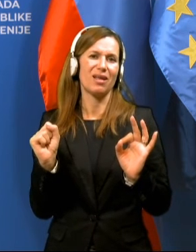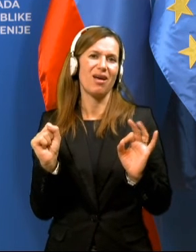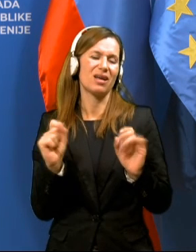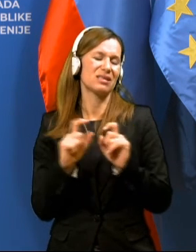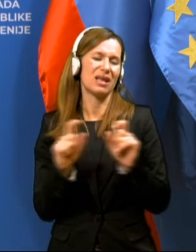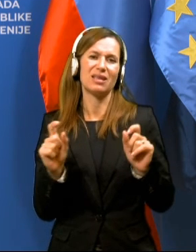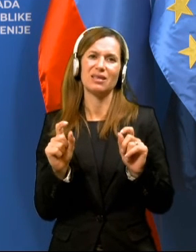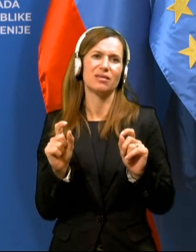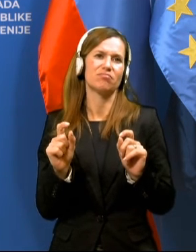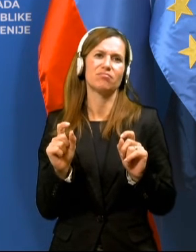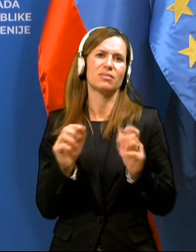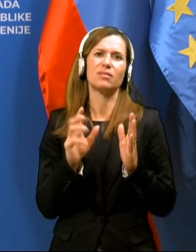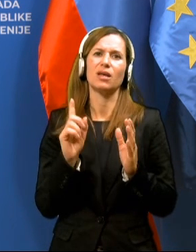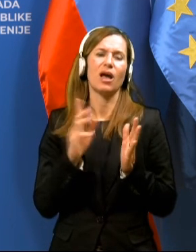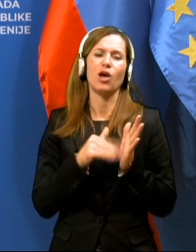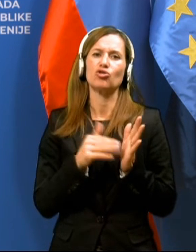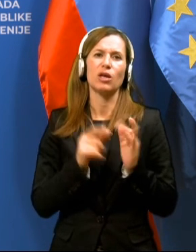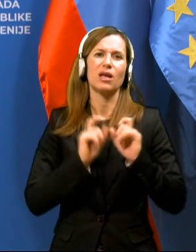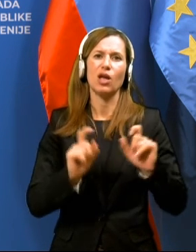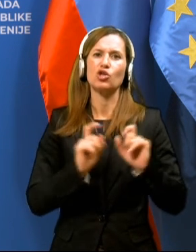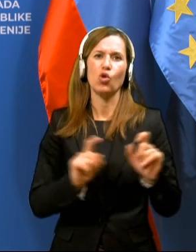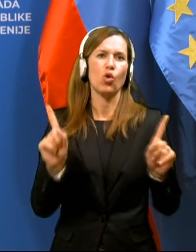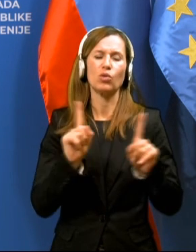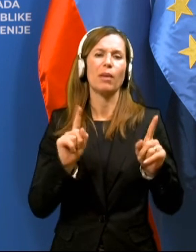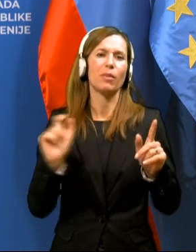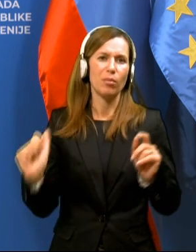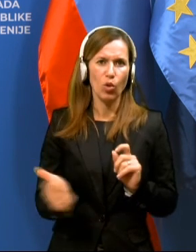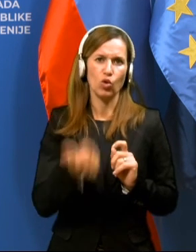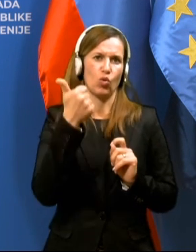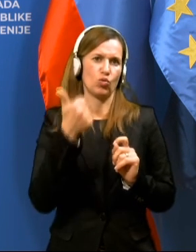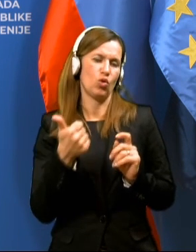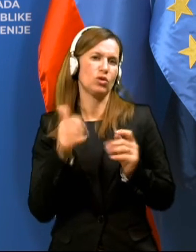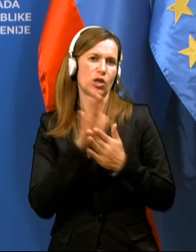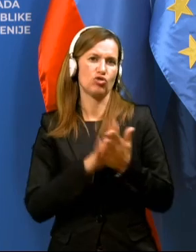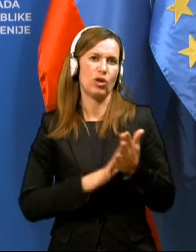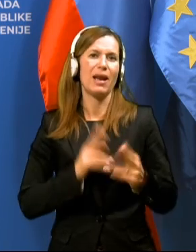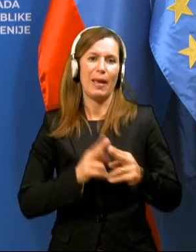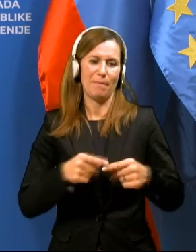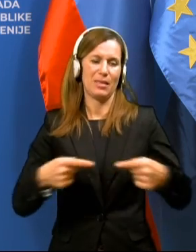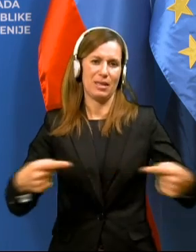kakršnih kol razlogov ne bi ponovno začela epidemija rast.